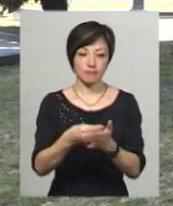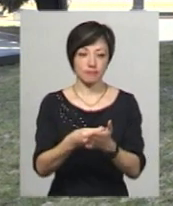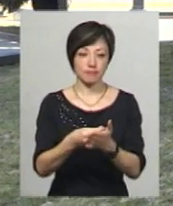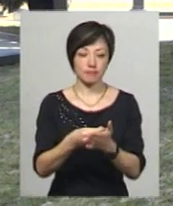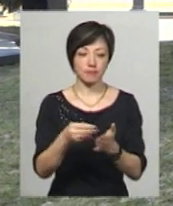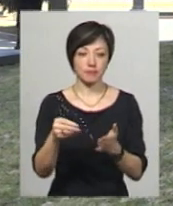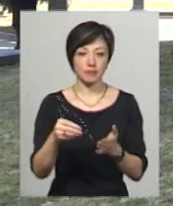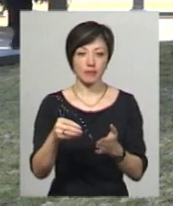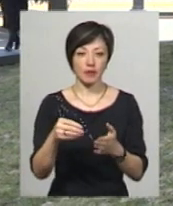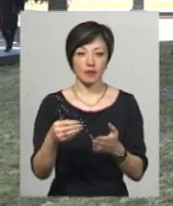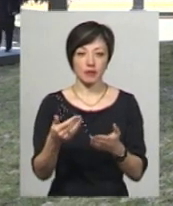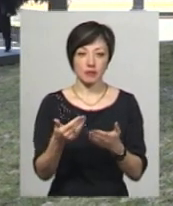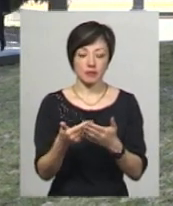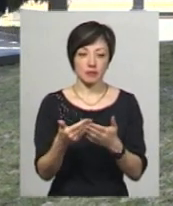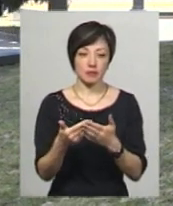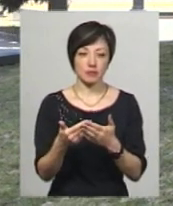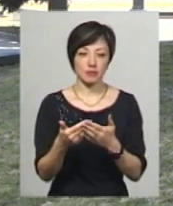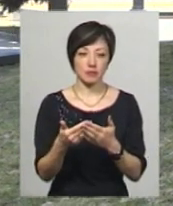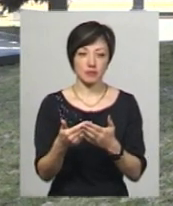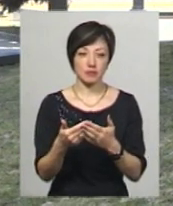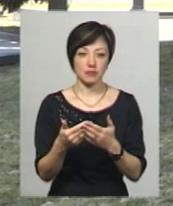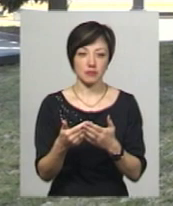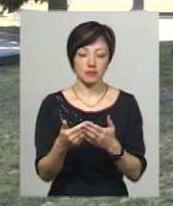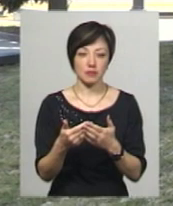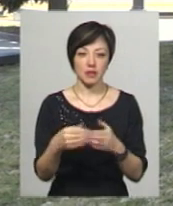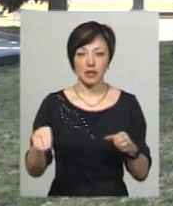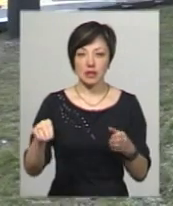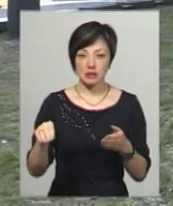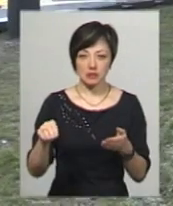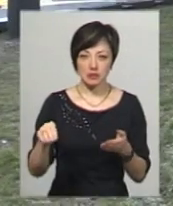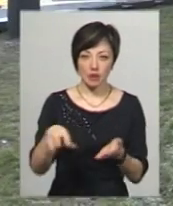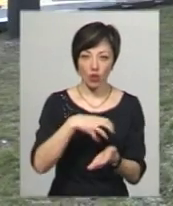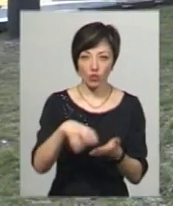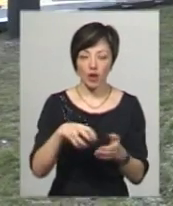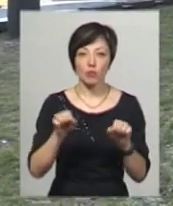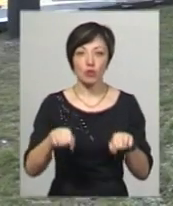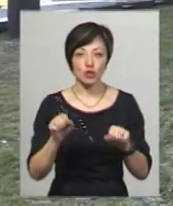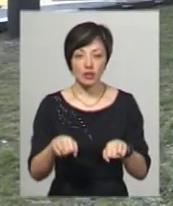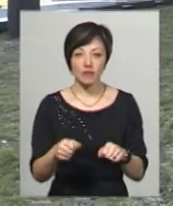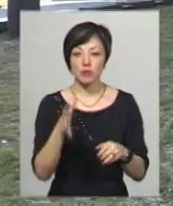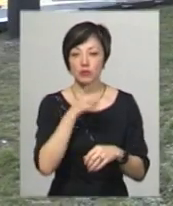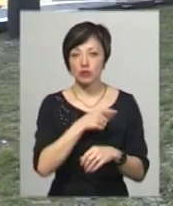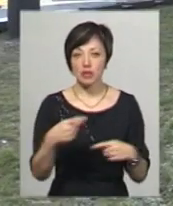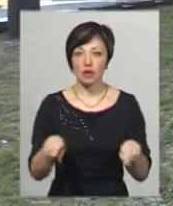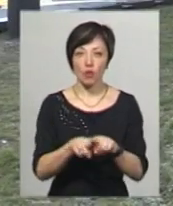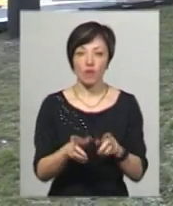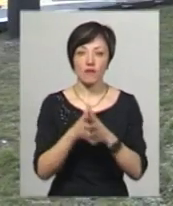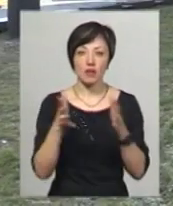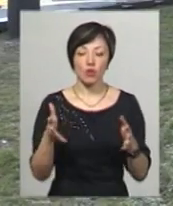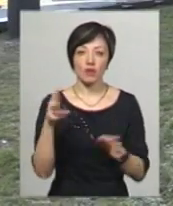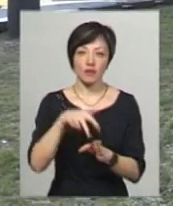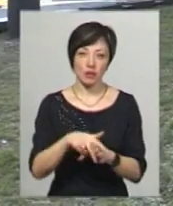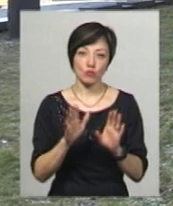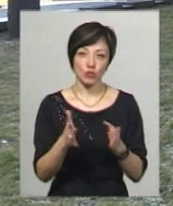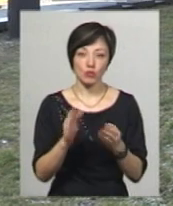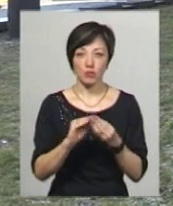сусід міг теж просканувати її. Можливо, десь під час такого великого навантаження